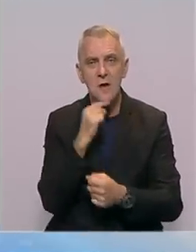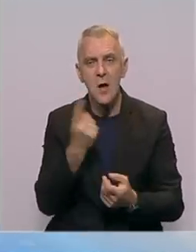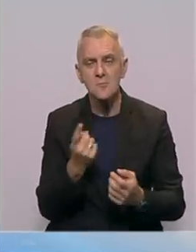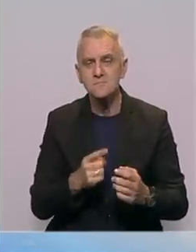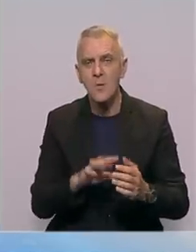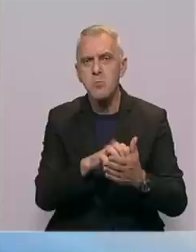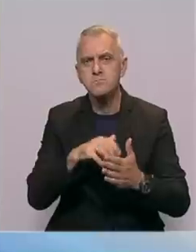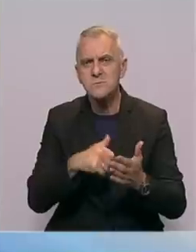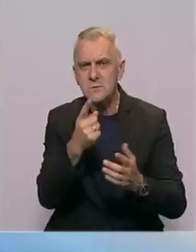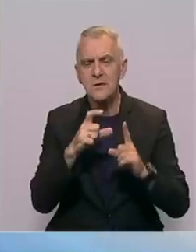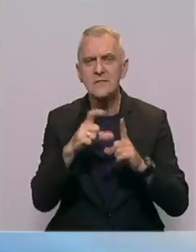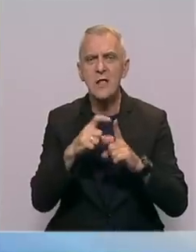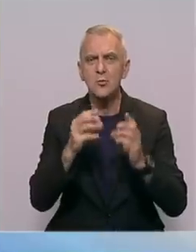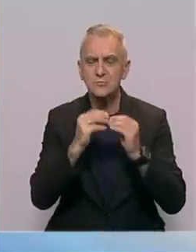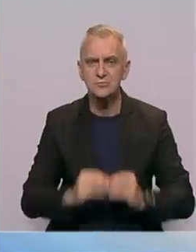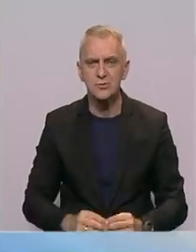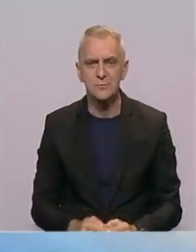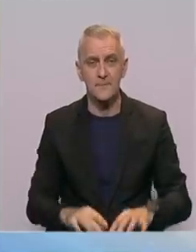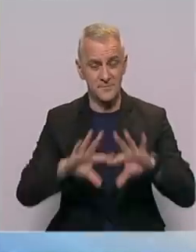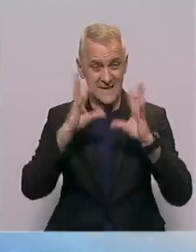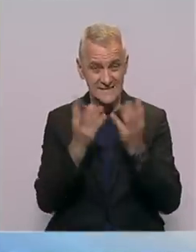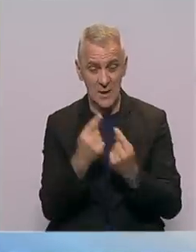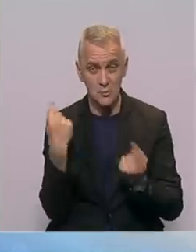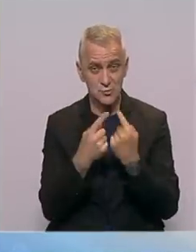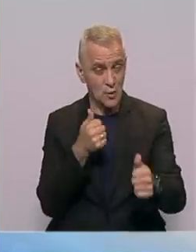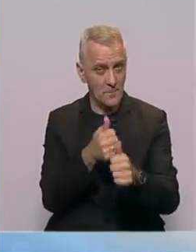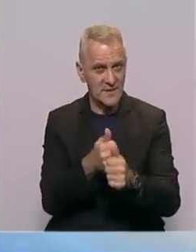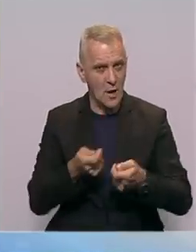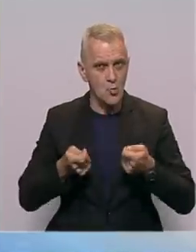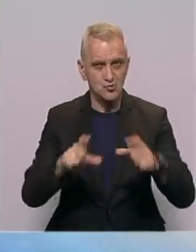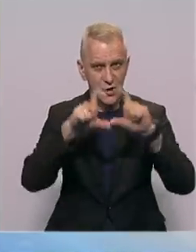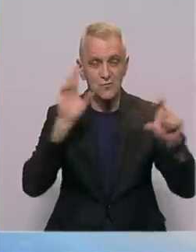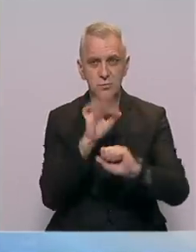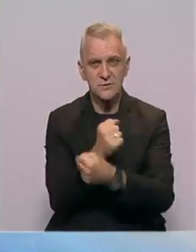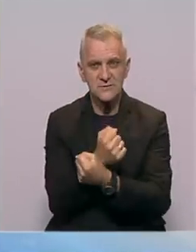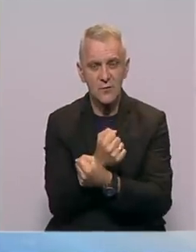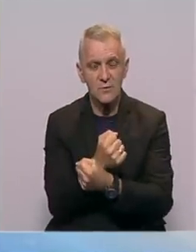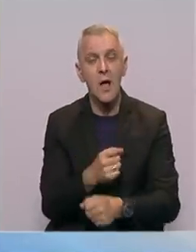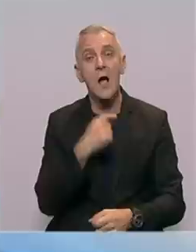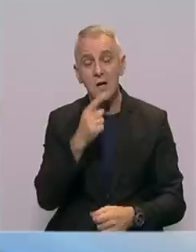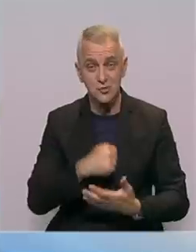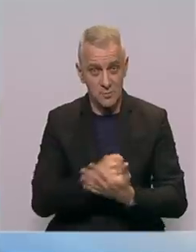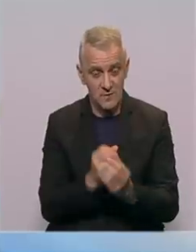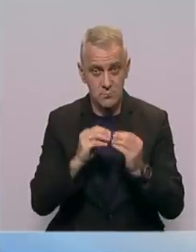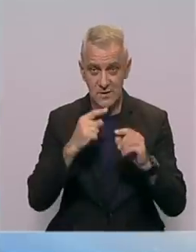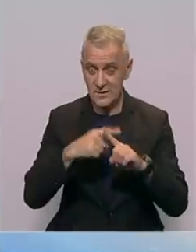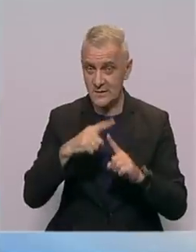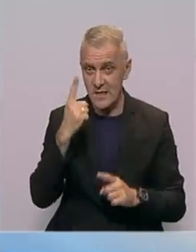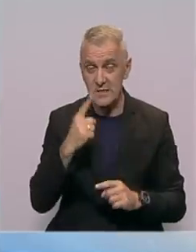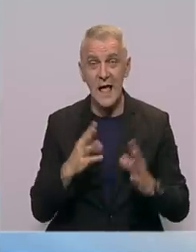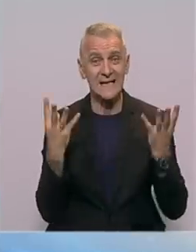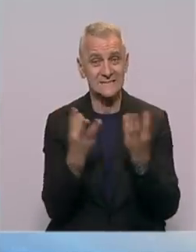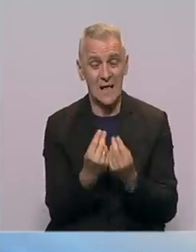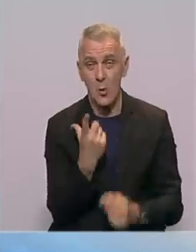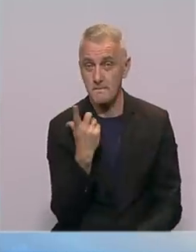Dejtunski sporazum. Cijelu situaciju prati tužilaštvo BiH, kako su potvrdili za BHT1, zajedno